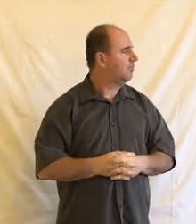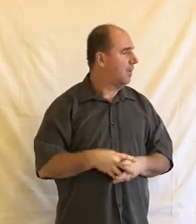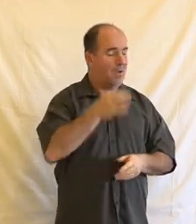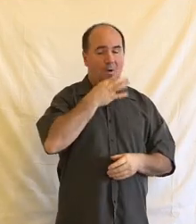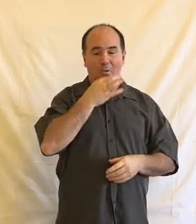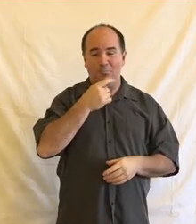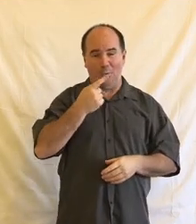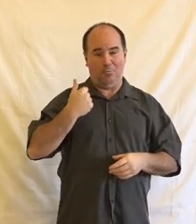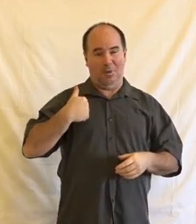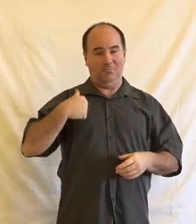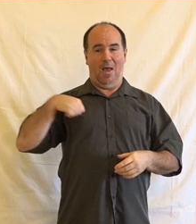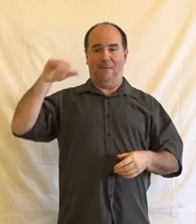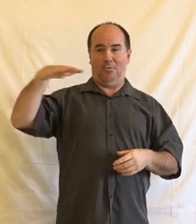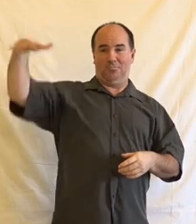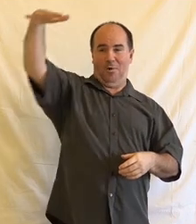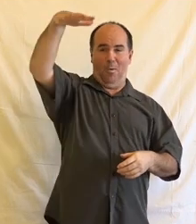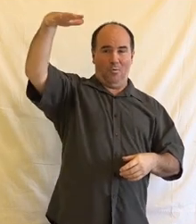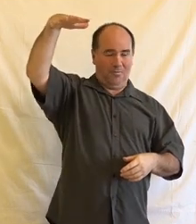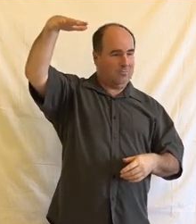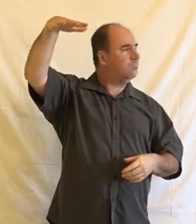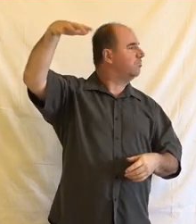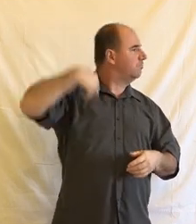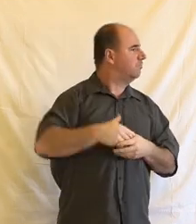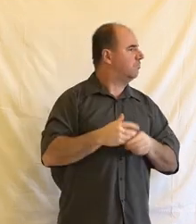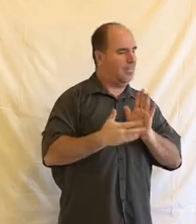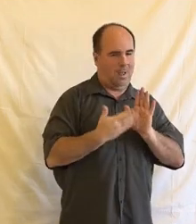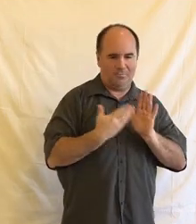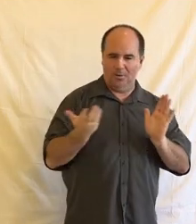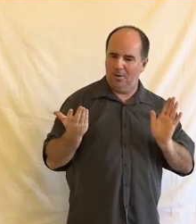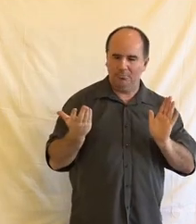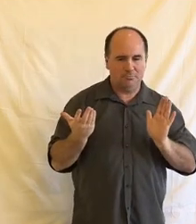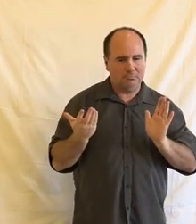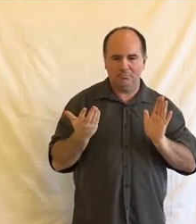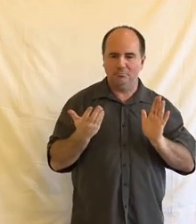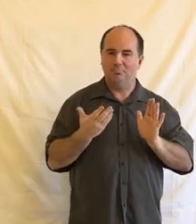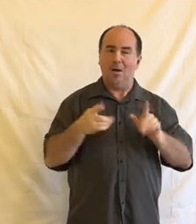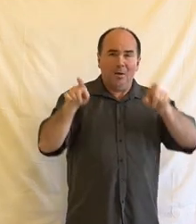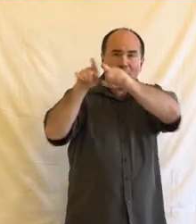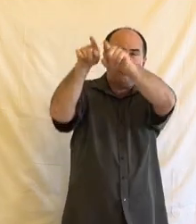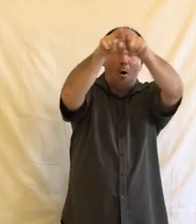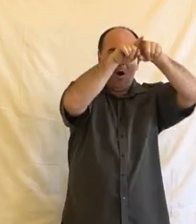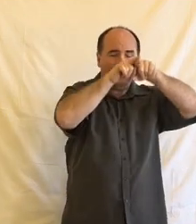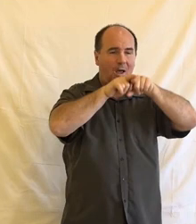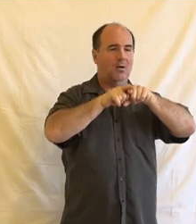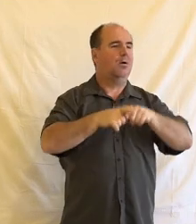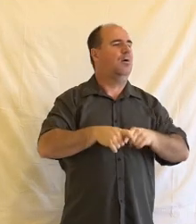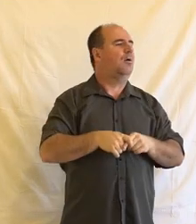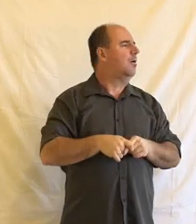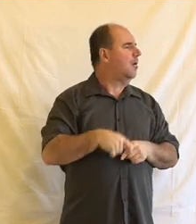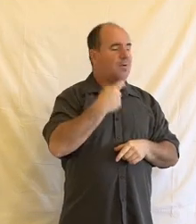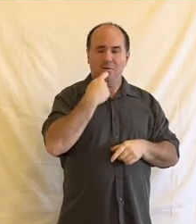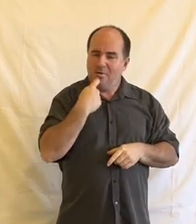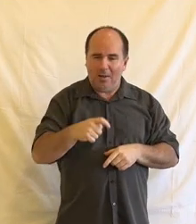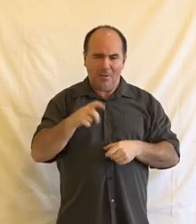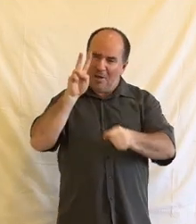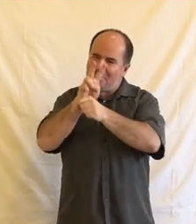zhodneme na té evropské úrovni, tak to může jít například o zhodu o tom, že nechceme neomezené hromadné sledování